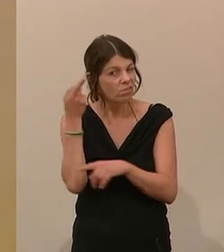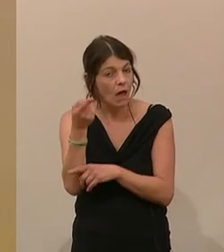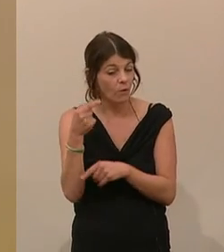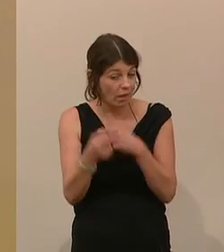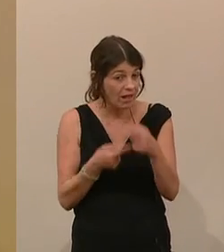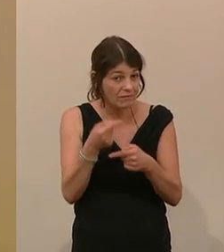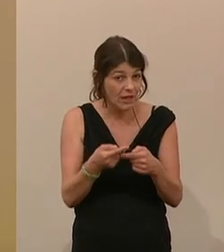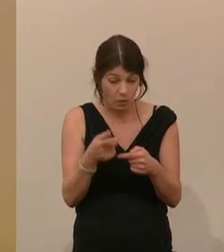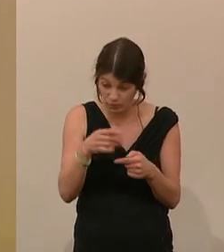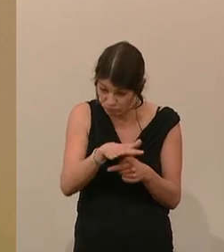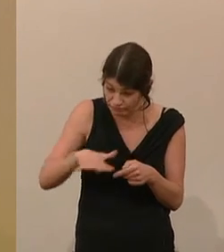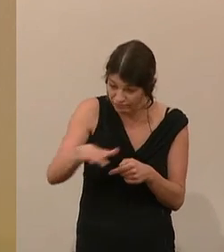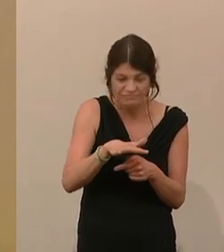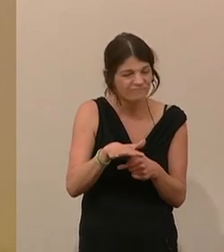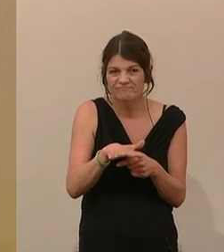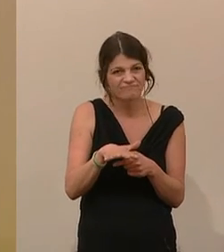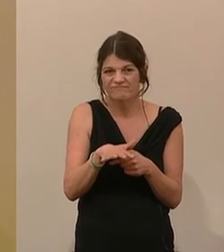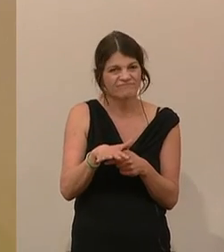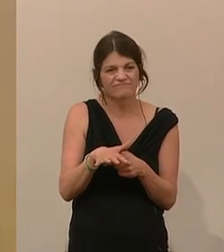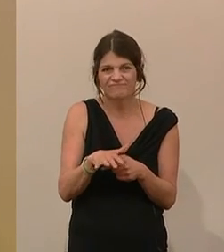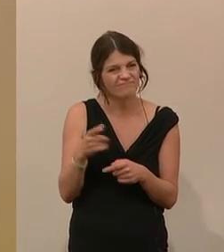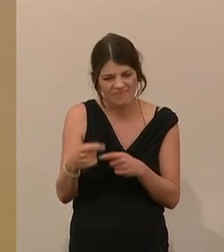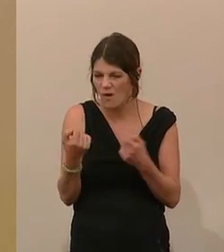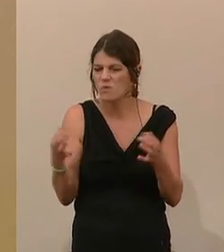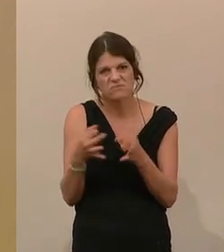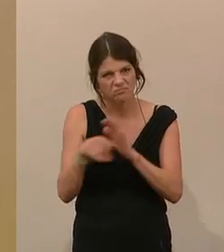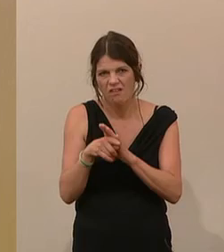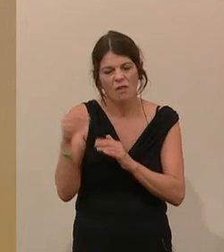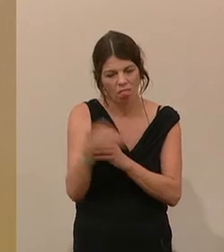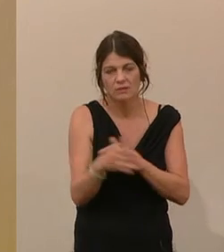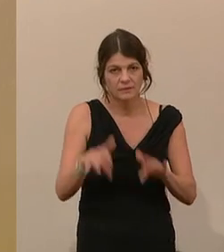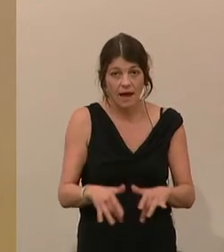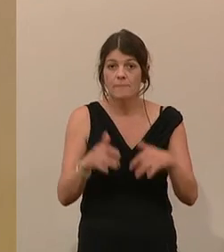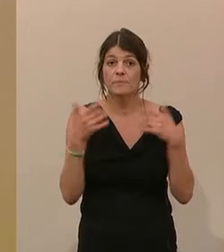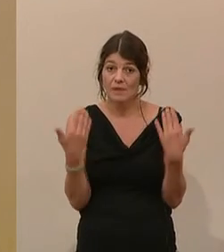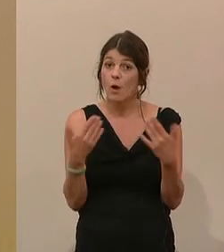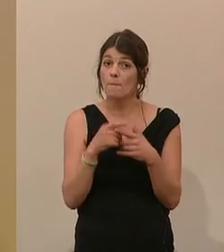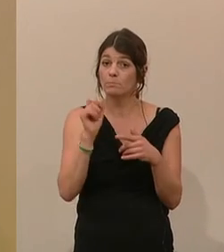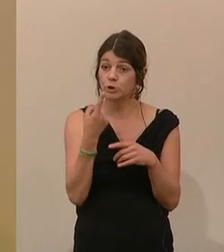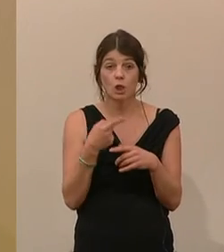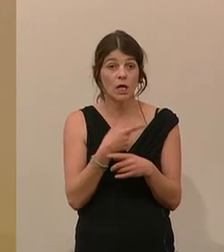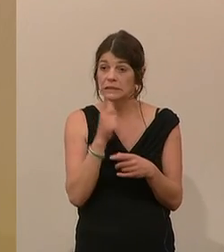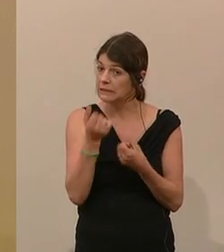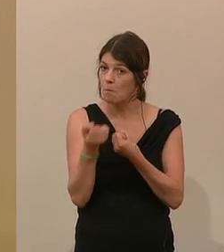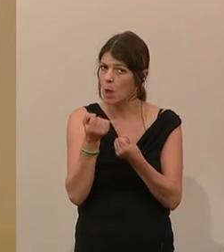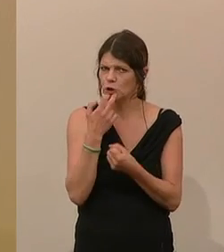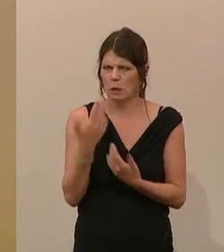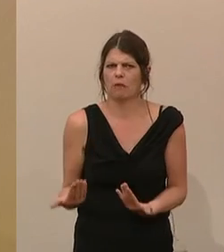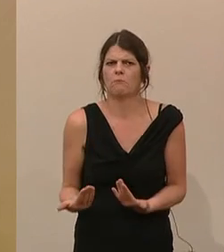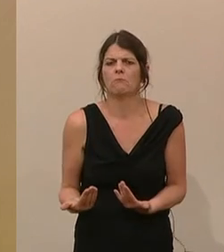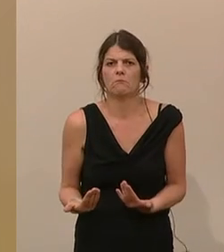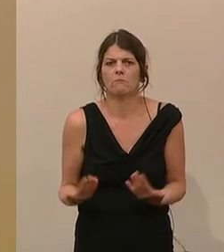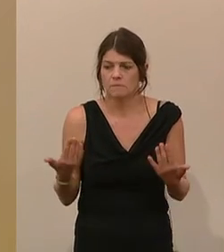Entwicklung in der Region nachhaltig benachteiligt. Und vor allem, dass es nicht politischer Wille sein kann,